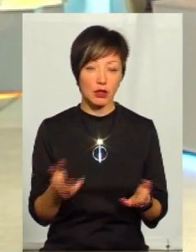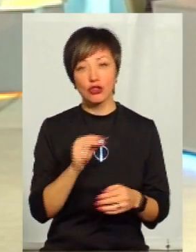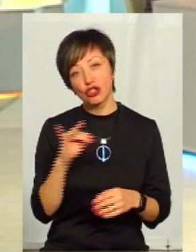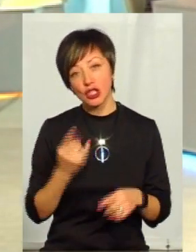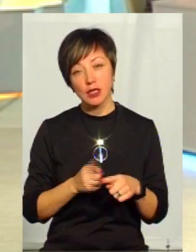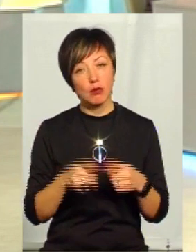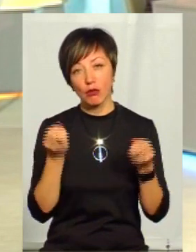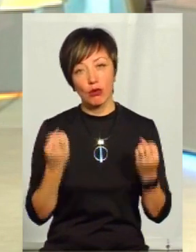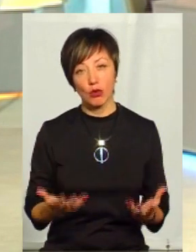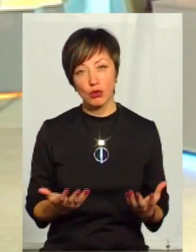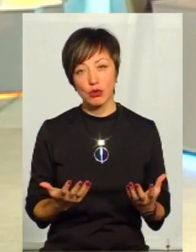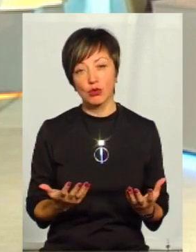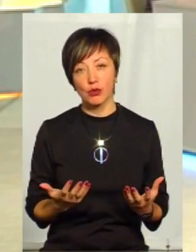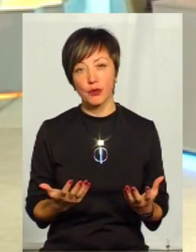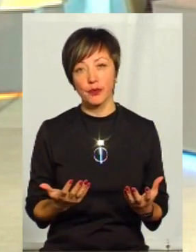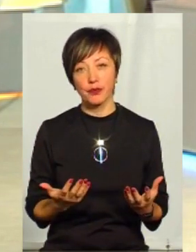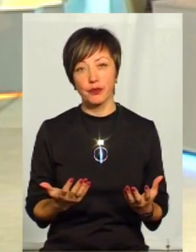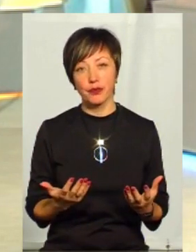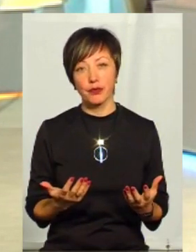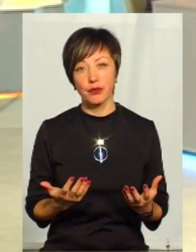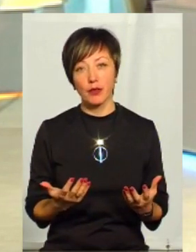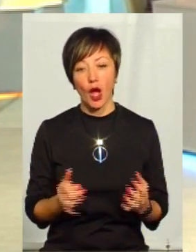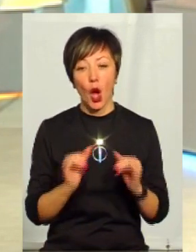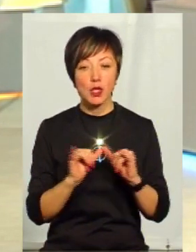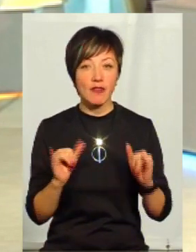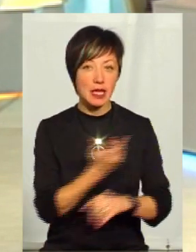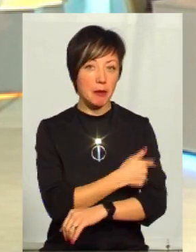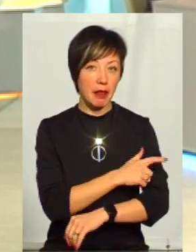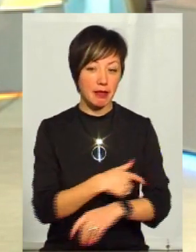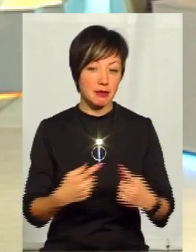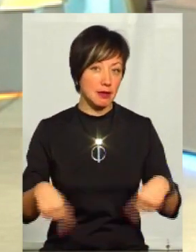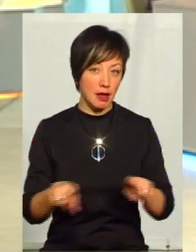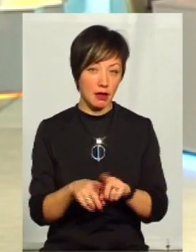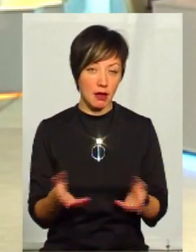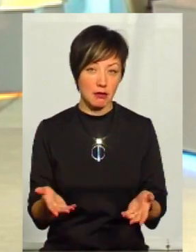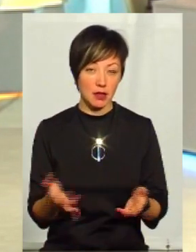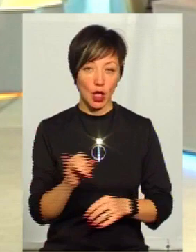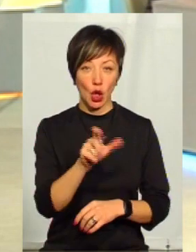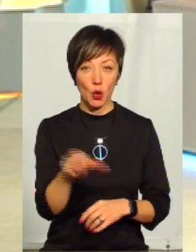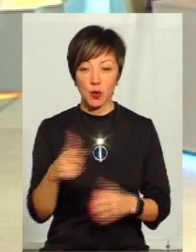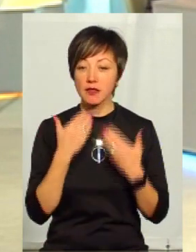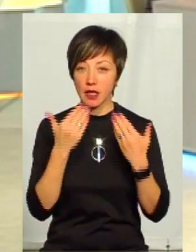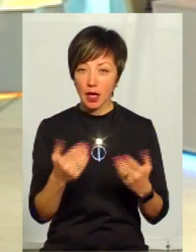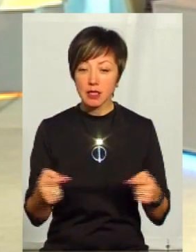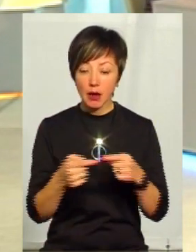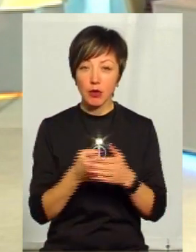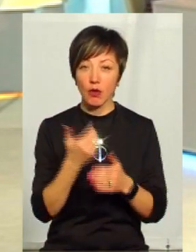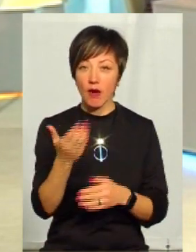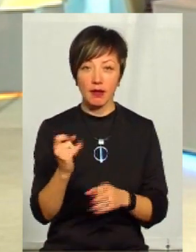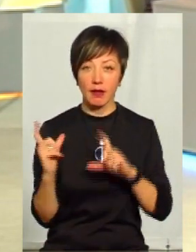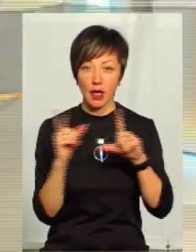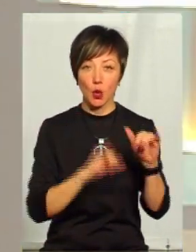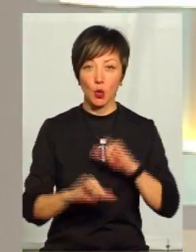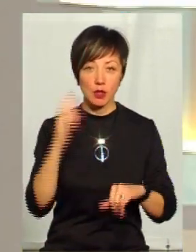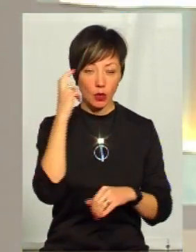Чи це просто вже розвивається медицина, і люди звертаються саме до вас, а не